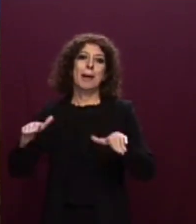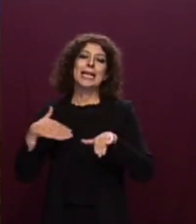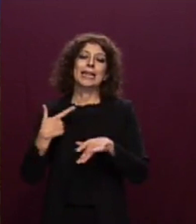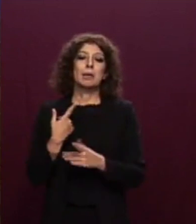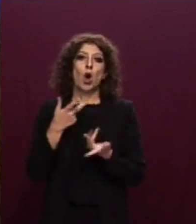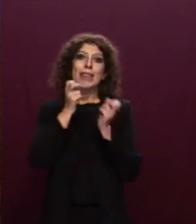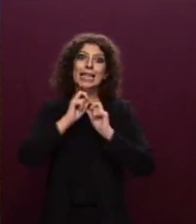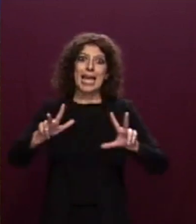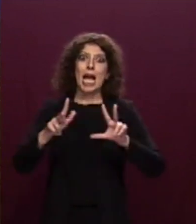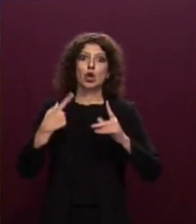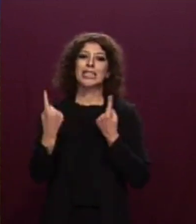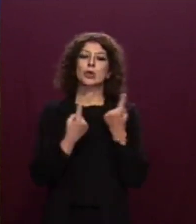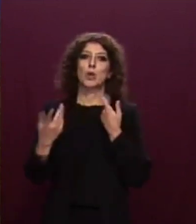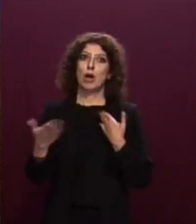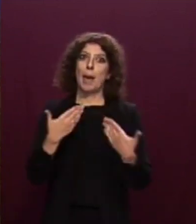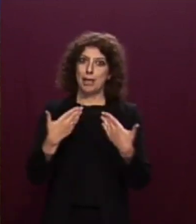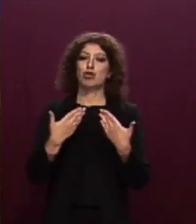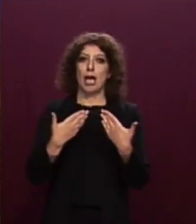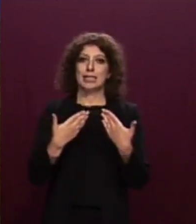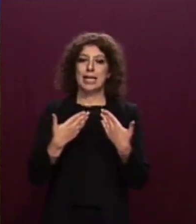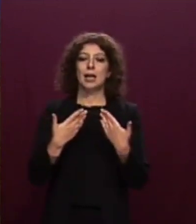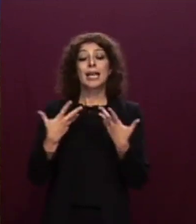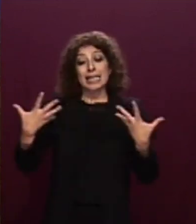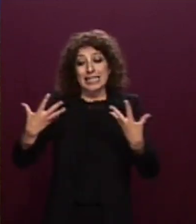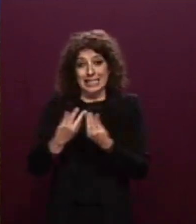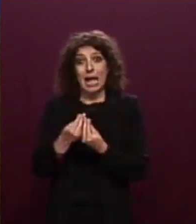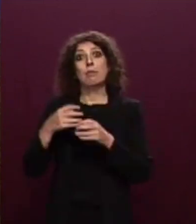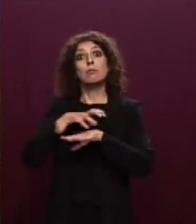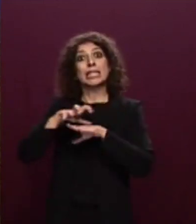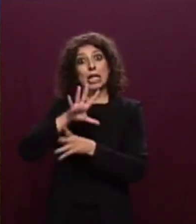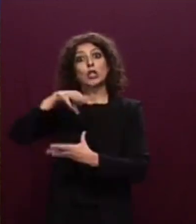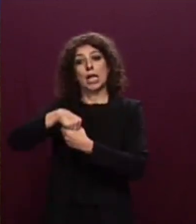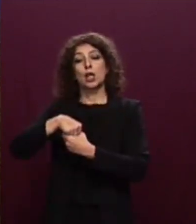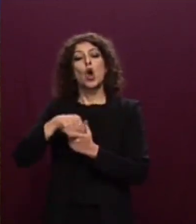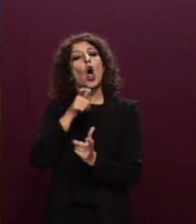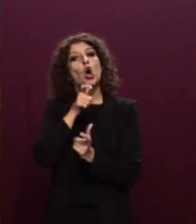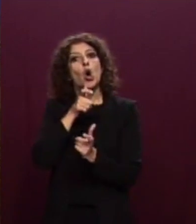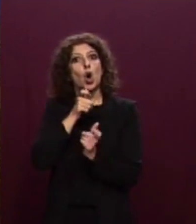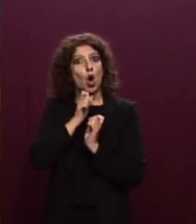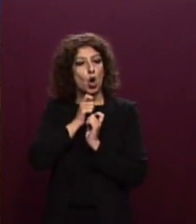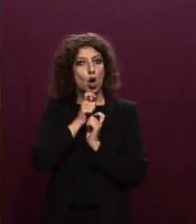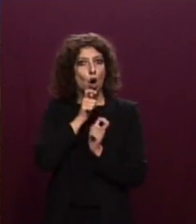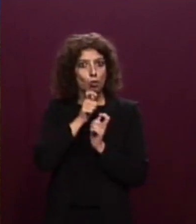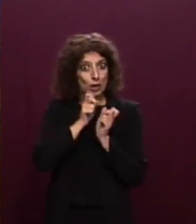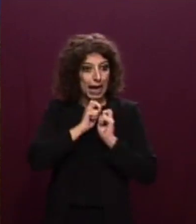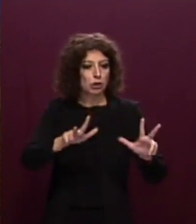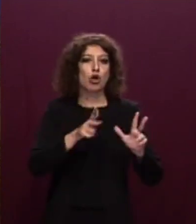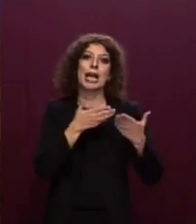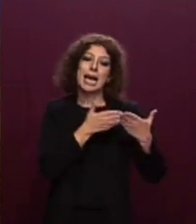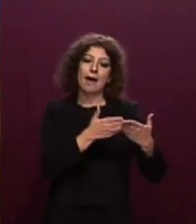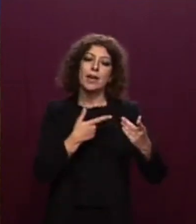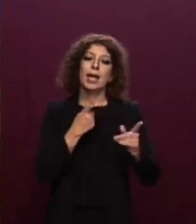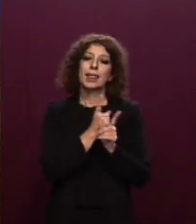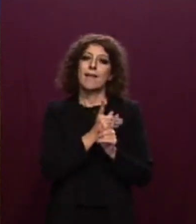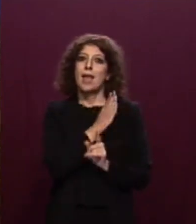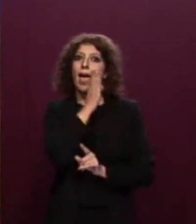bordo e, pertanto, d'intesa con il Ministero dell'Interno, ha comunicato alla nave di dirigersi verso il porto di Reggio Calabria, dove tutte le